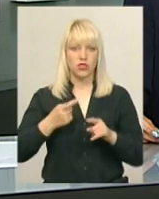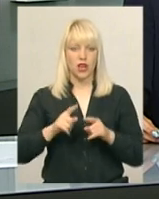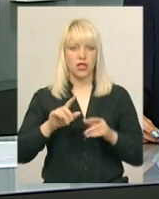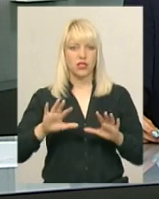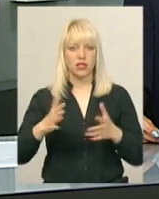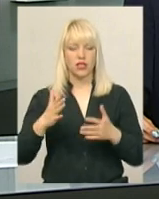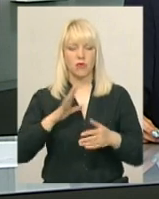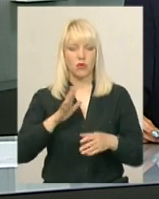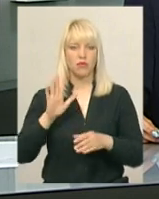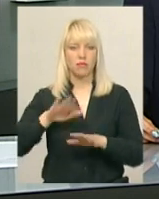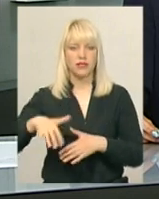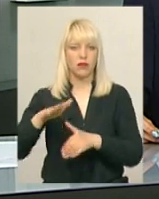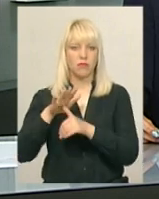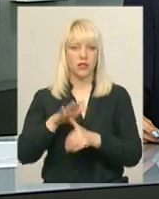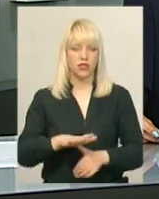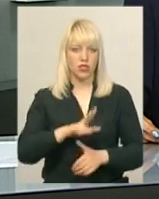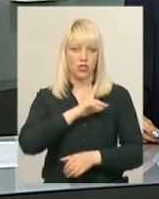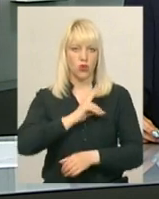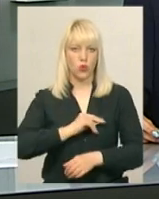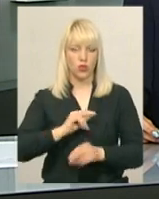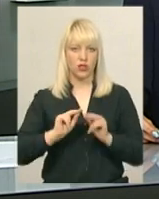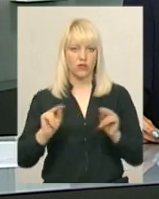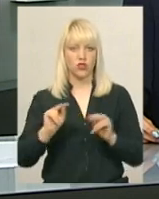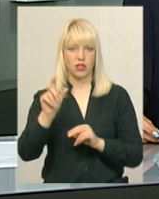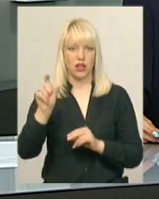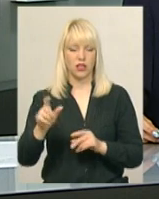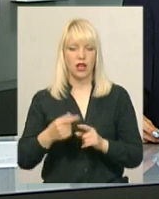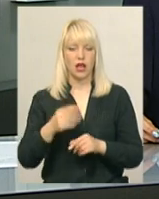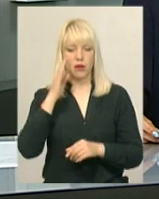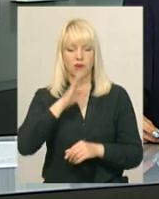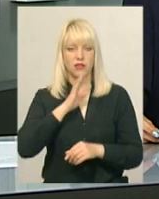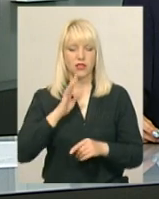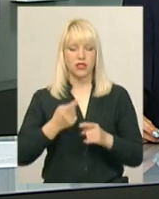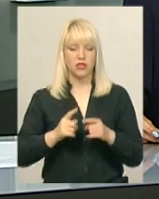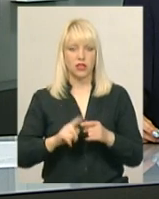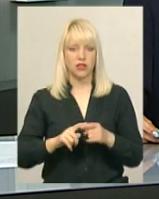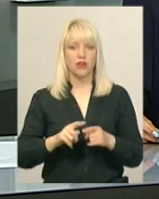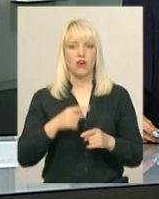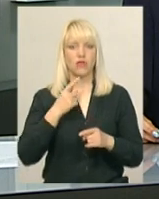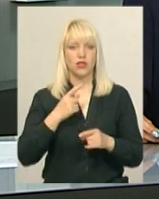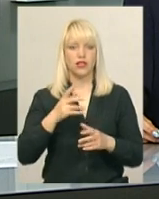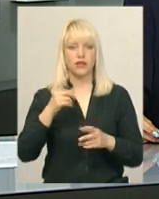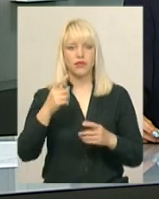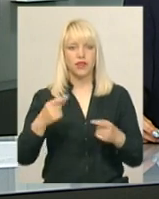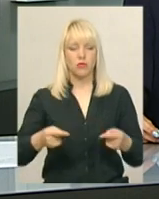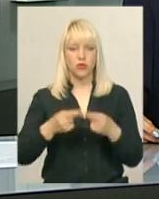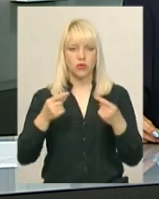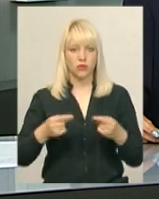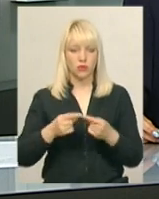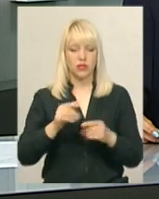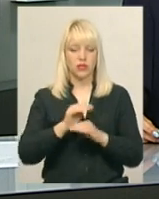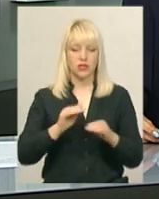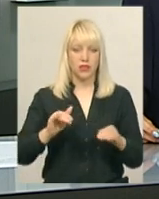стався після принижена доньки вчителькою. Батьки ще двох дітей з цього ж класу кажуть, непорозуміння дітей з педагогом були і раніше.